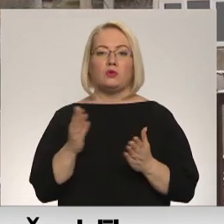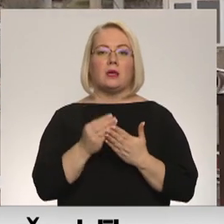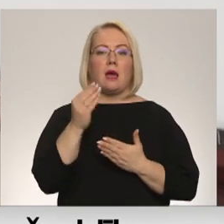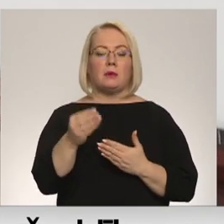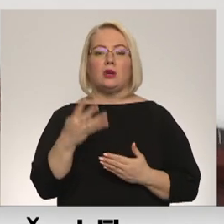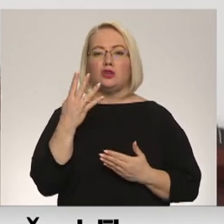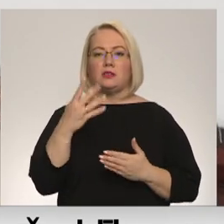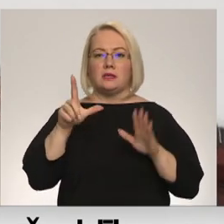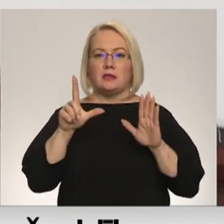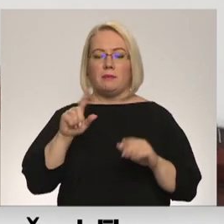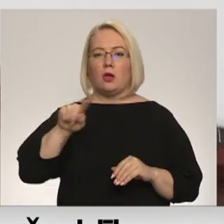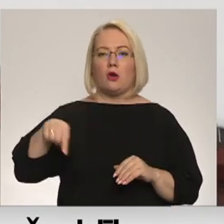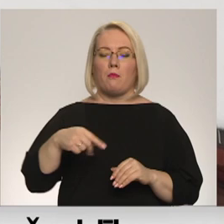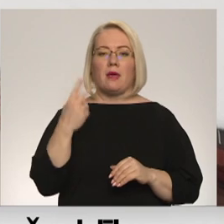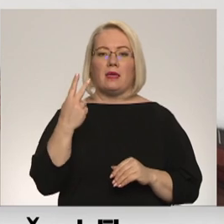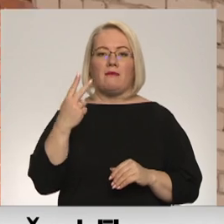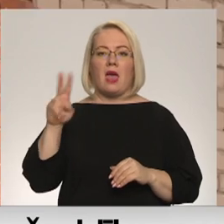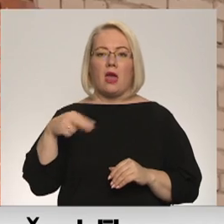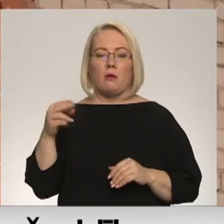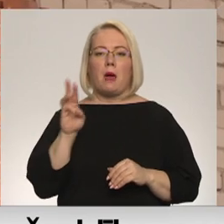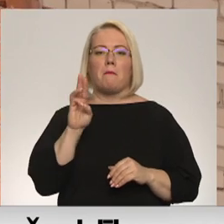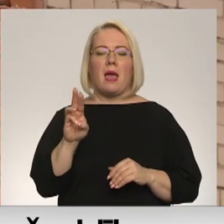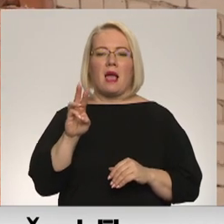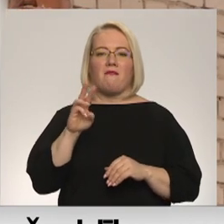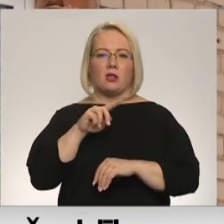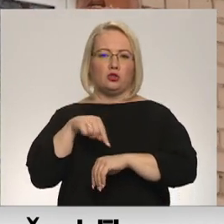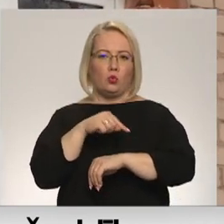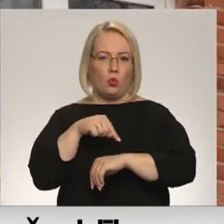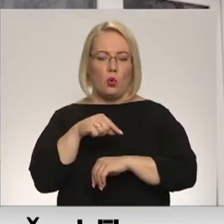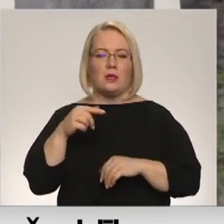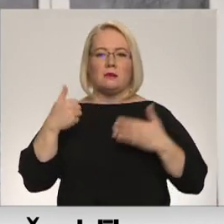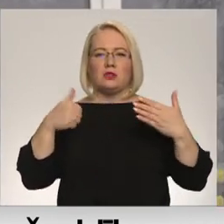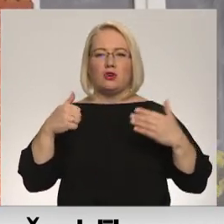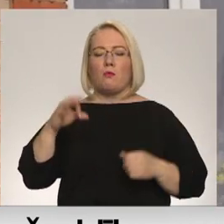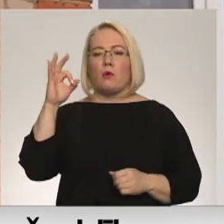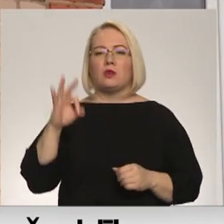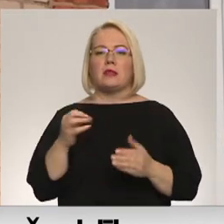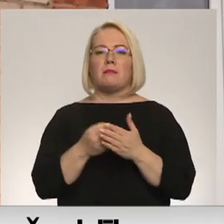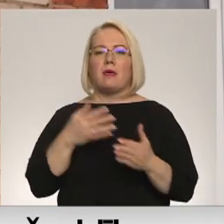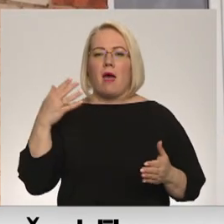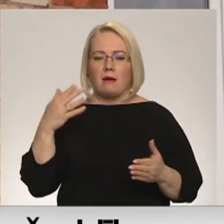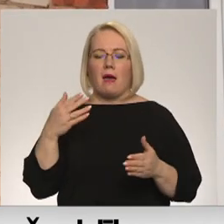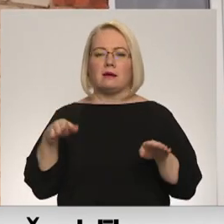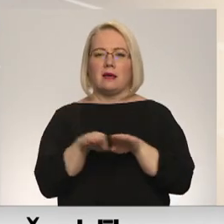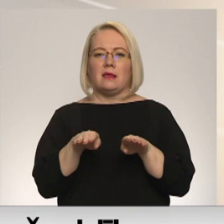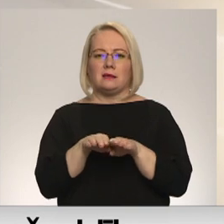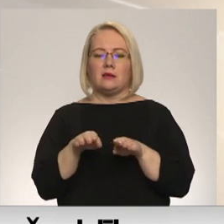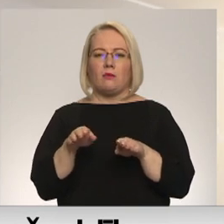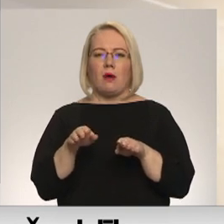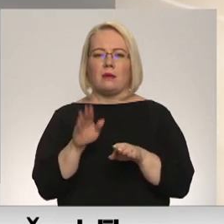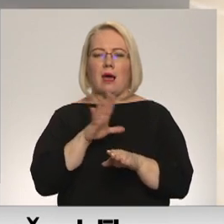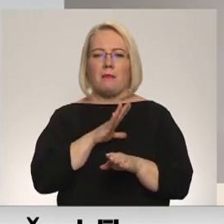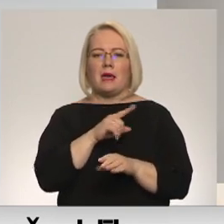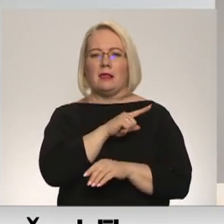,42 eiro par megavatstundu, kas ir gandrīz par 60% vairāk nekā līdz šim. Mūsu